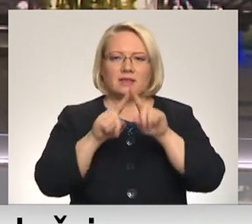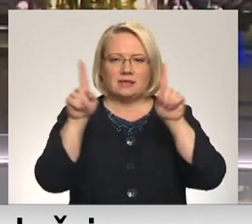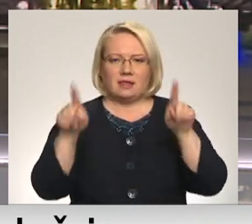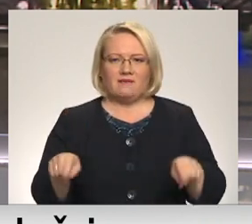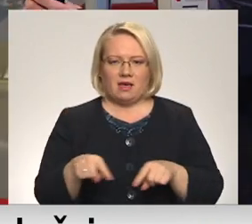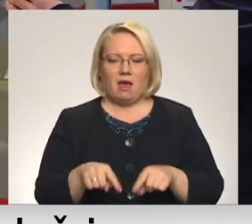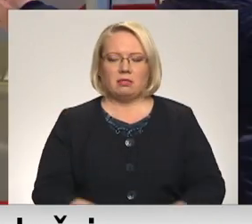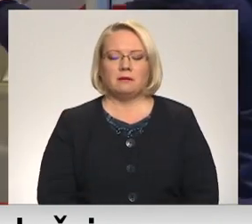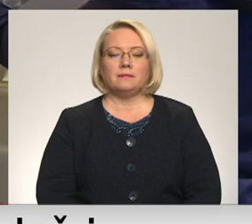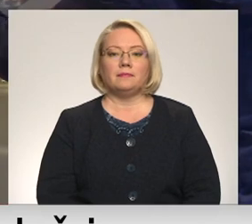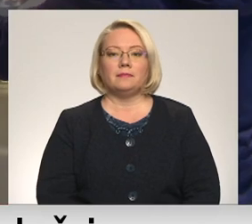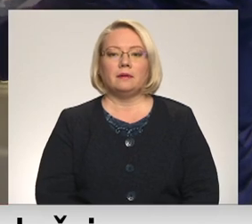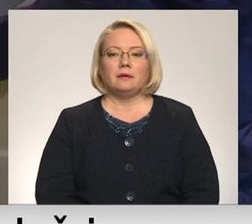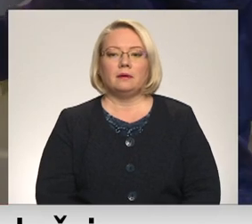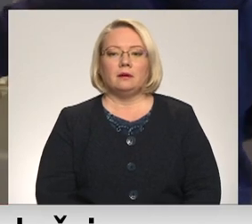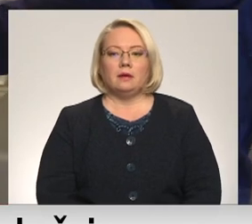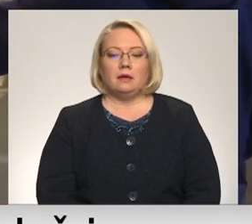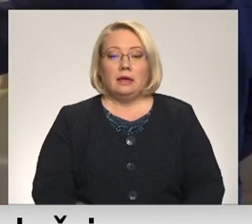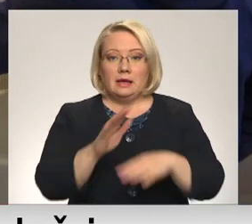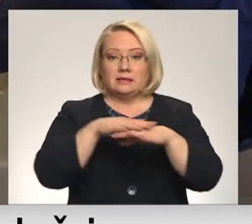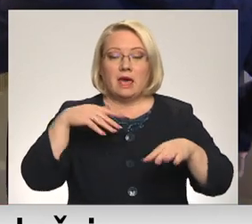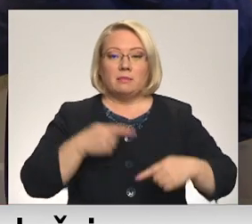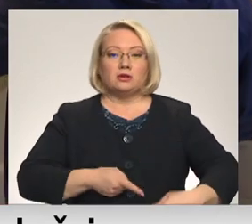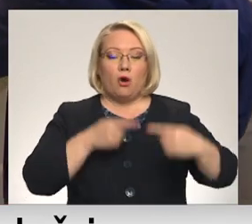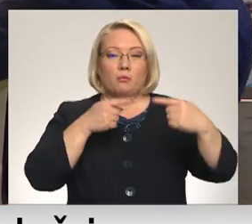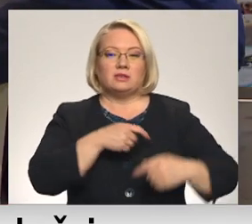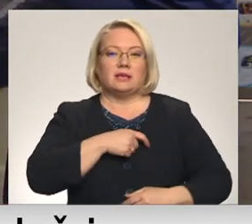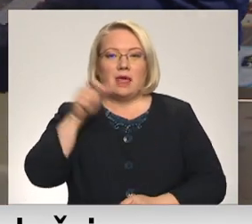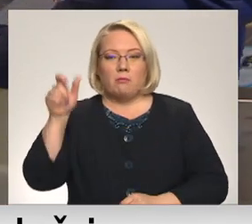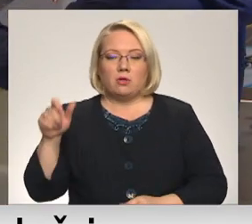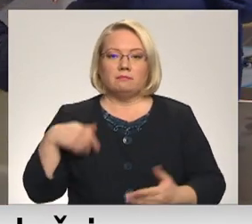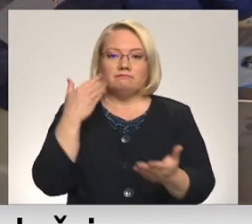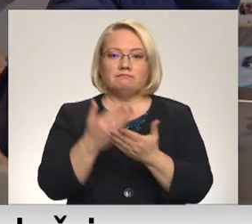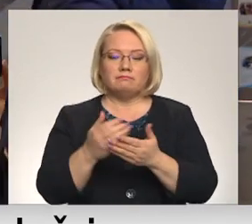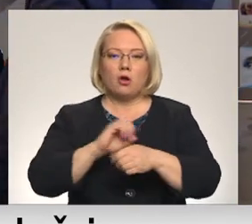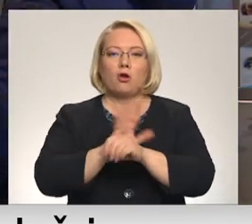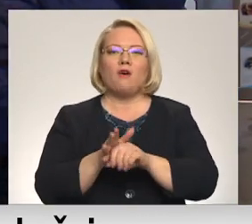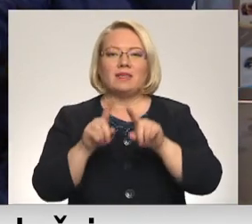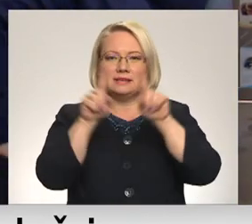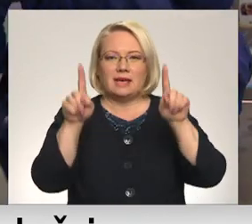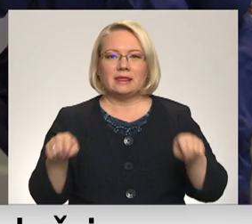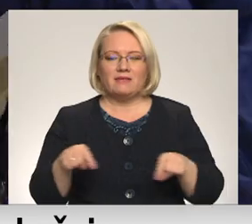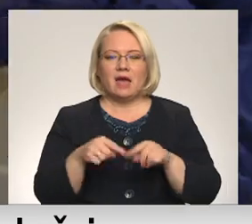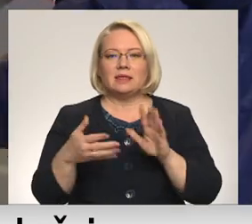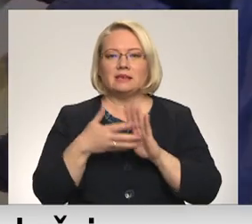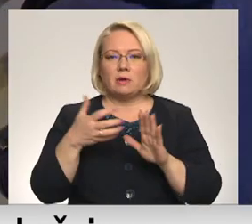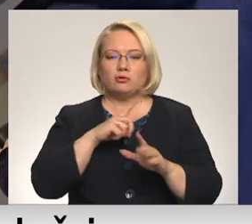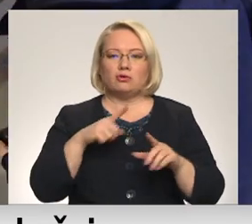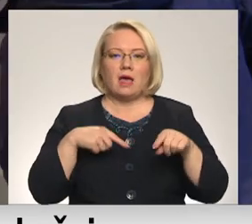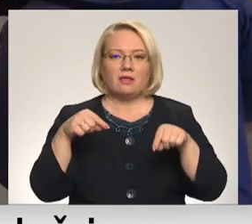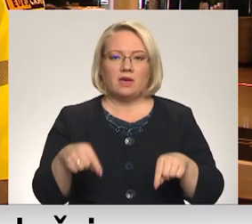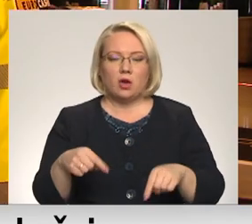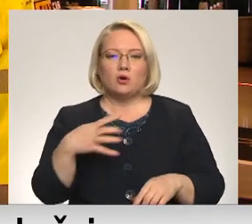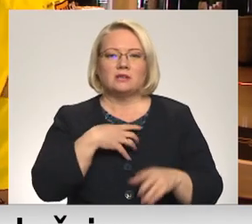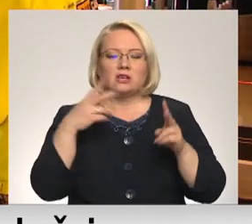darīt līdzīte. Sājumās opozīcijas deputāti rosināja atcelt COVID-19 certifikātu izmantošanu Latvijā, jo